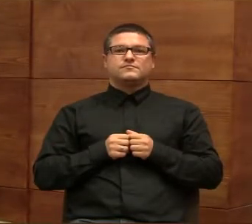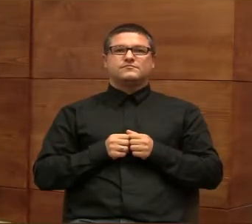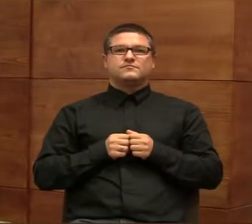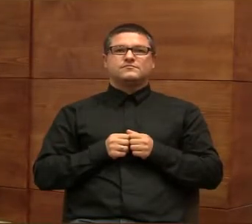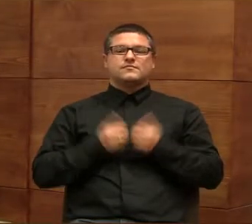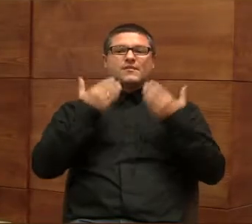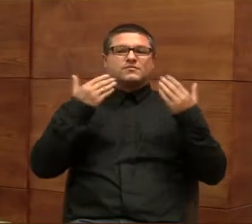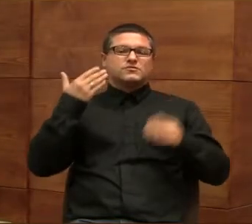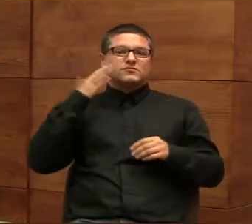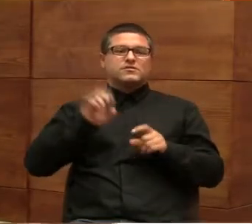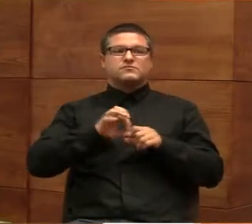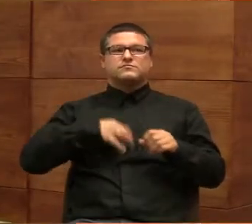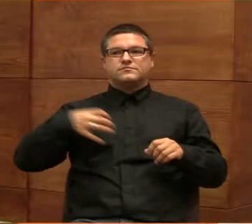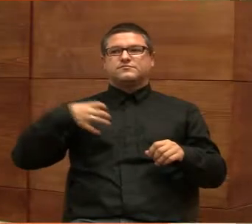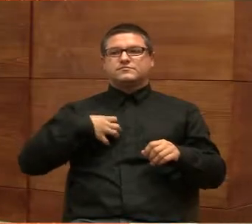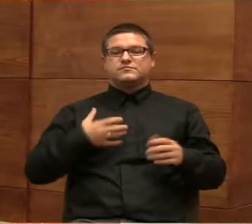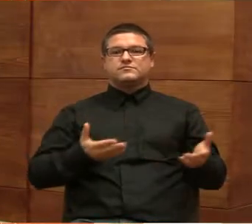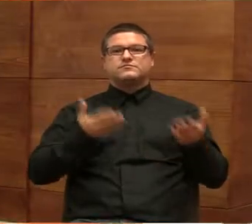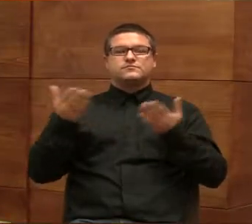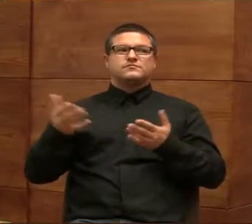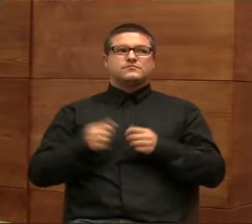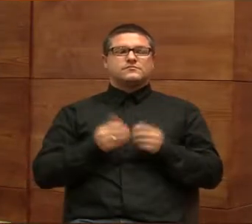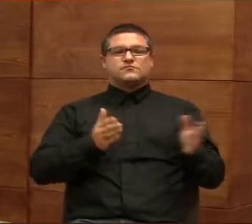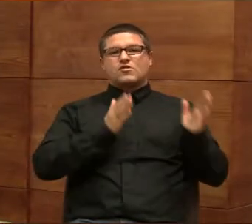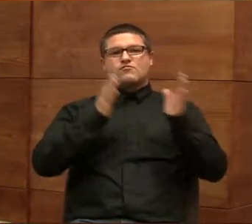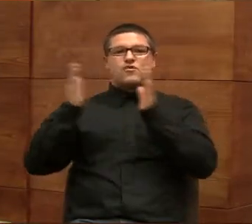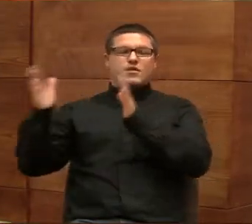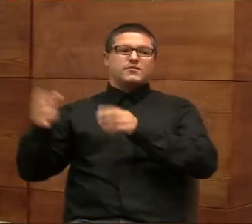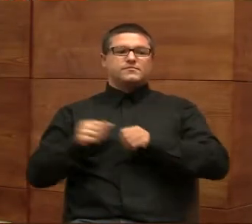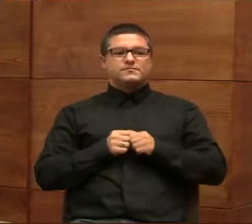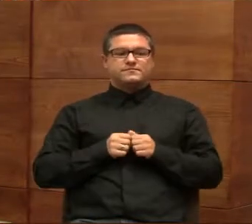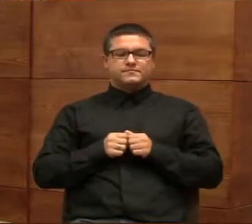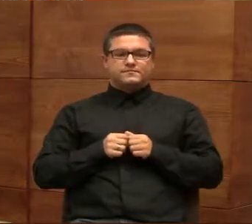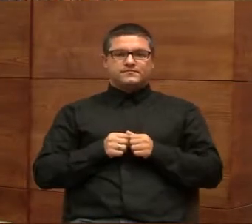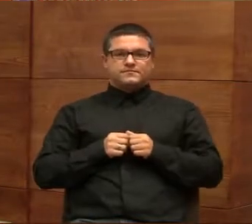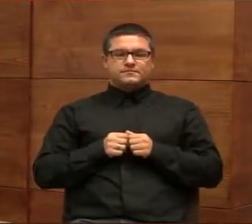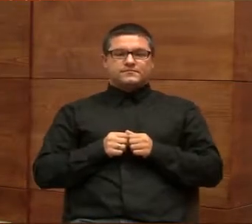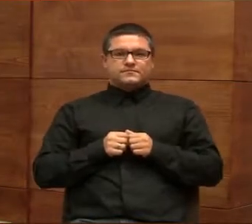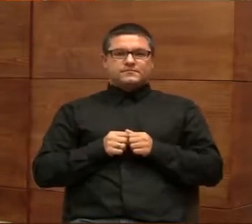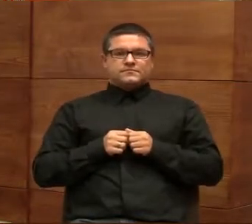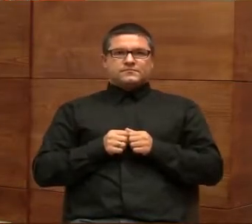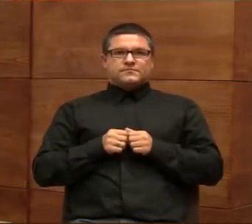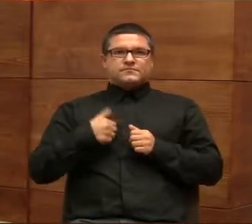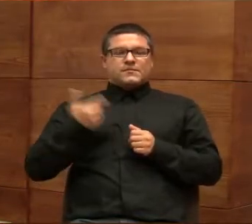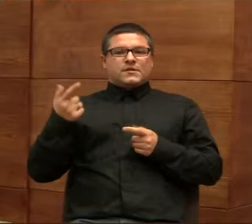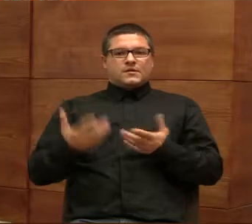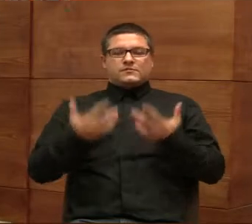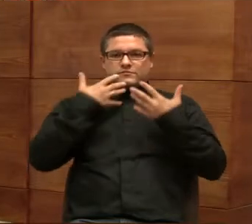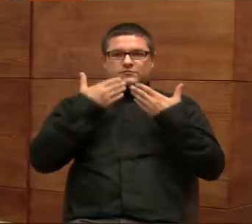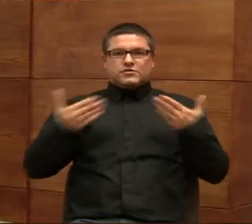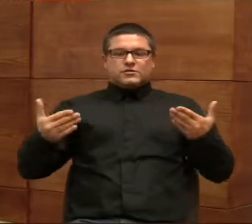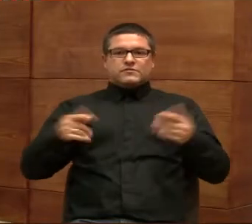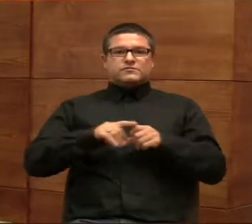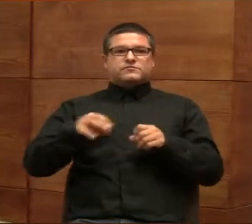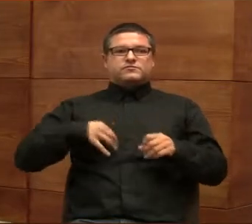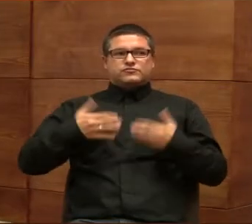Dziękuję bardzo. Pani dyrektor, proszę. Proszę, idziemy po kolegiu. Dziękuję. Ja muszę podziękować tutaj Panu,